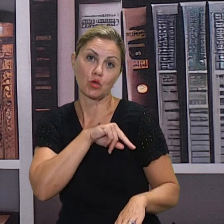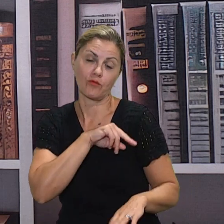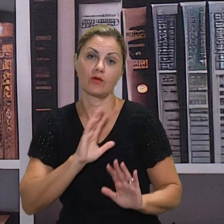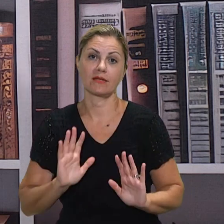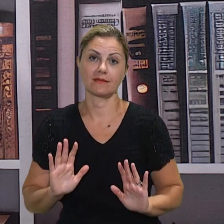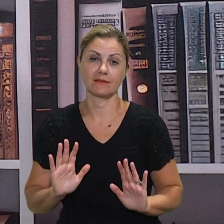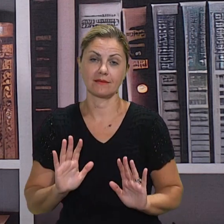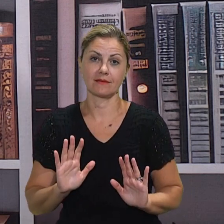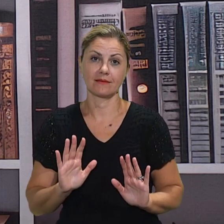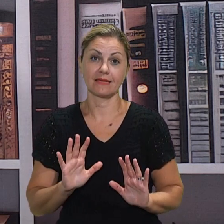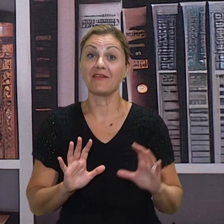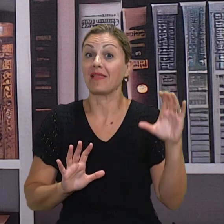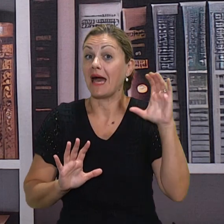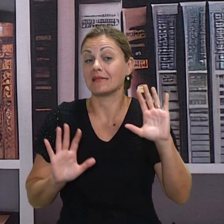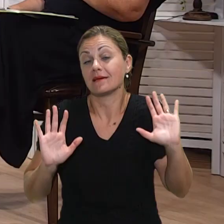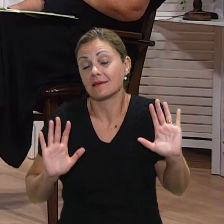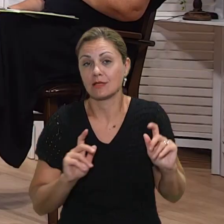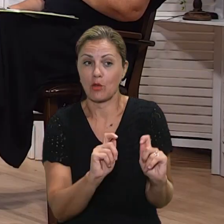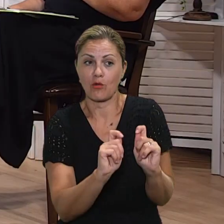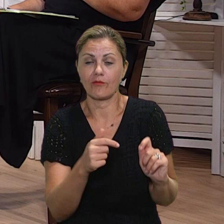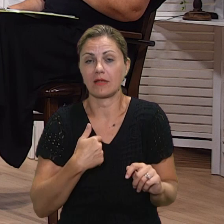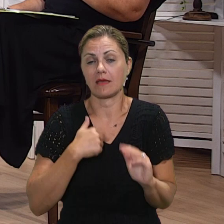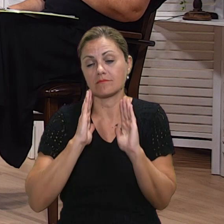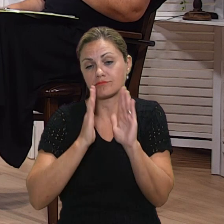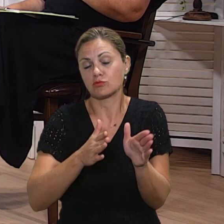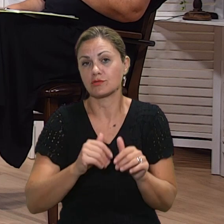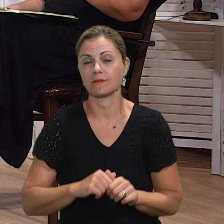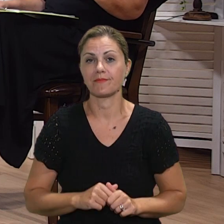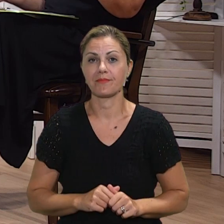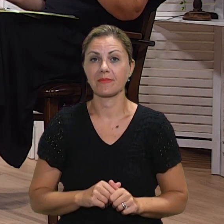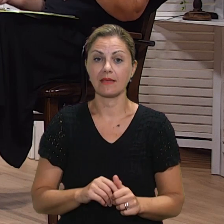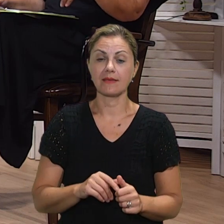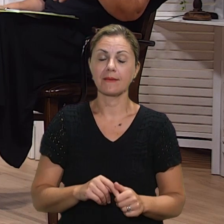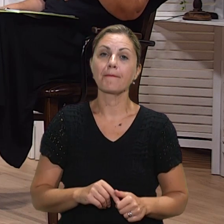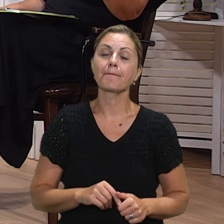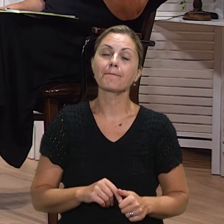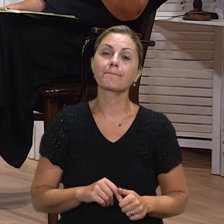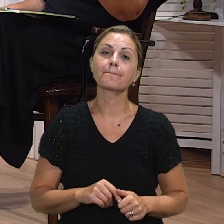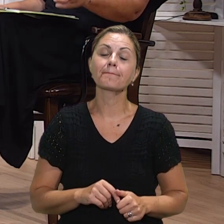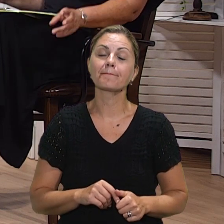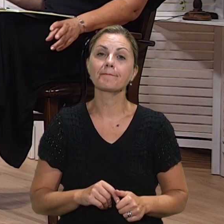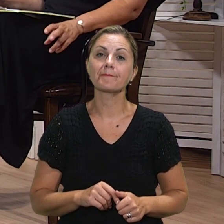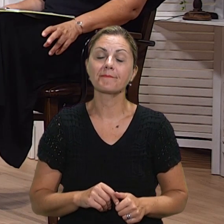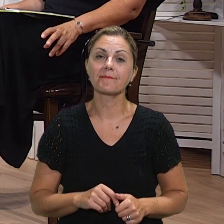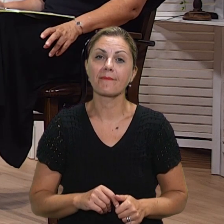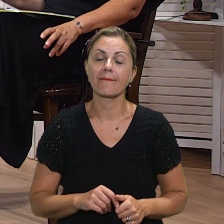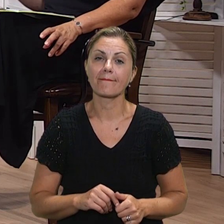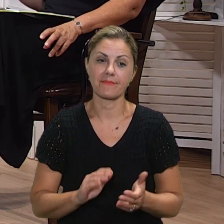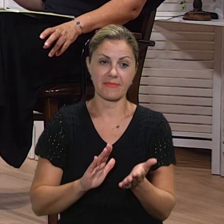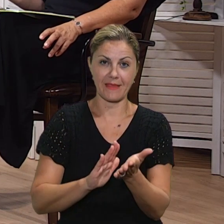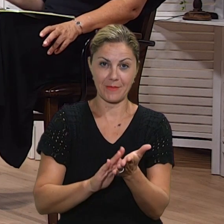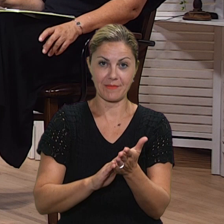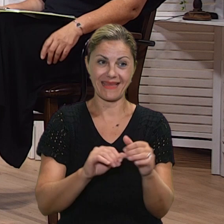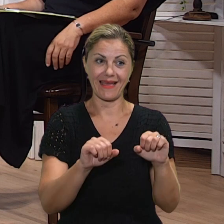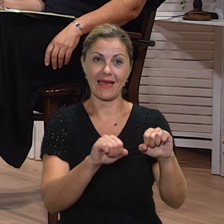vladajući. Sada mi nešto zanima. Kako vi radite volonterski, radite nove projekte. Da li vam